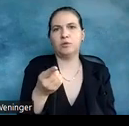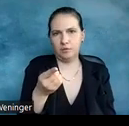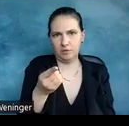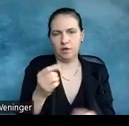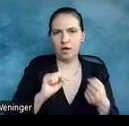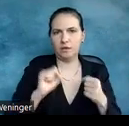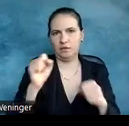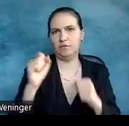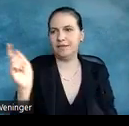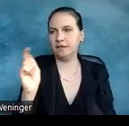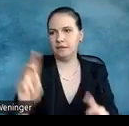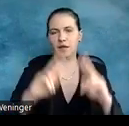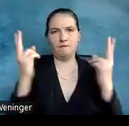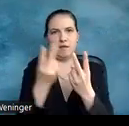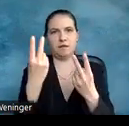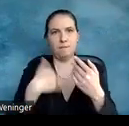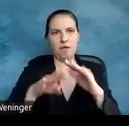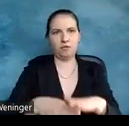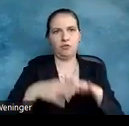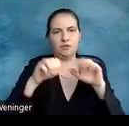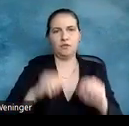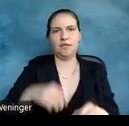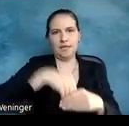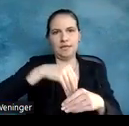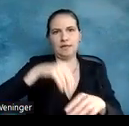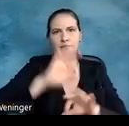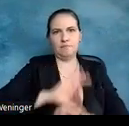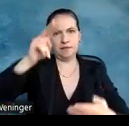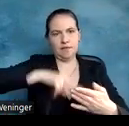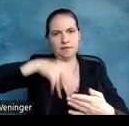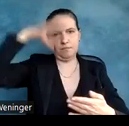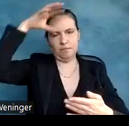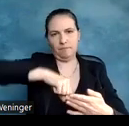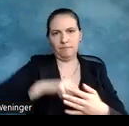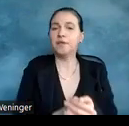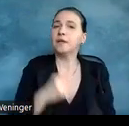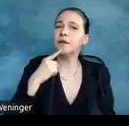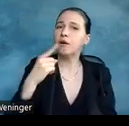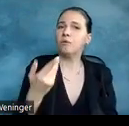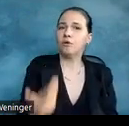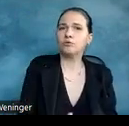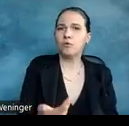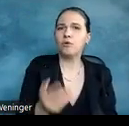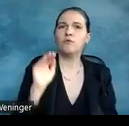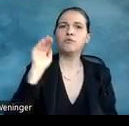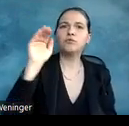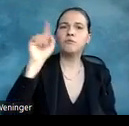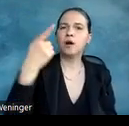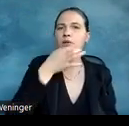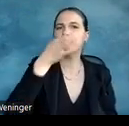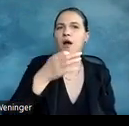digitalen Welt, um diese Inhalte, die sie bekommen, zu konsumieren. So könnte ich mir vorstellen, dass sowas auch eine Fragestellung der Zukunft sein wird.